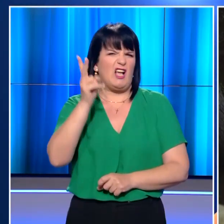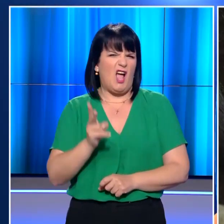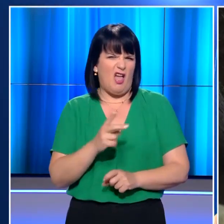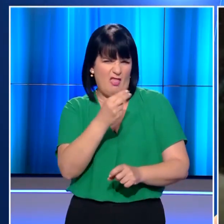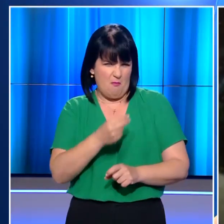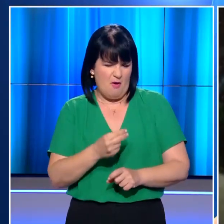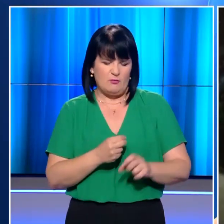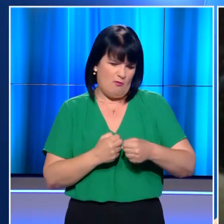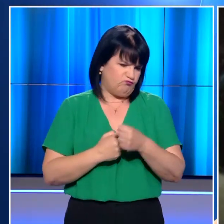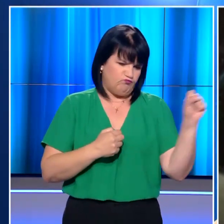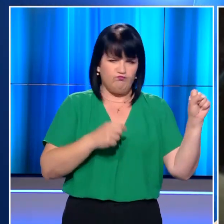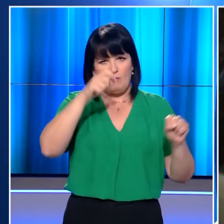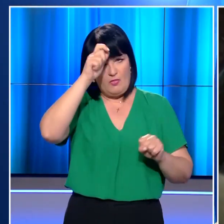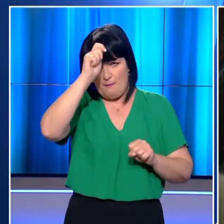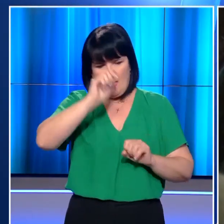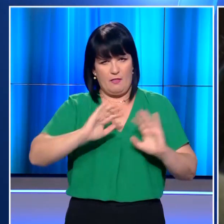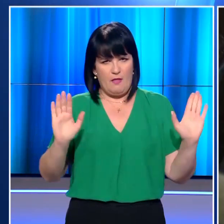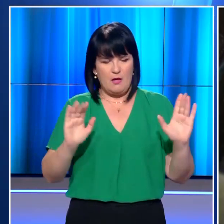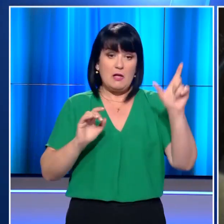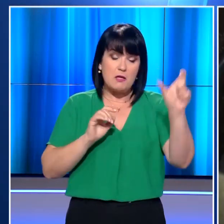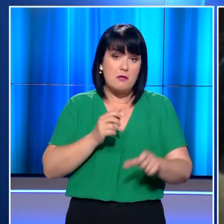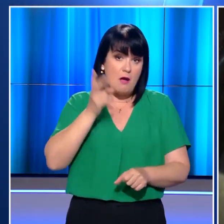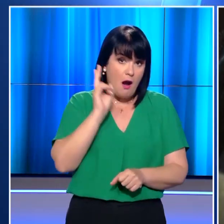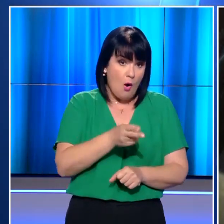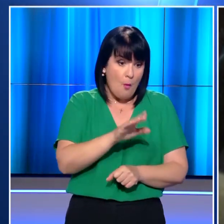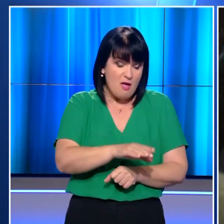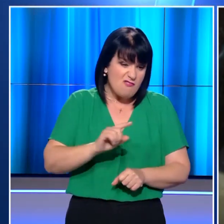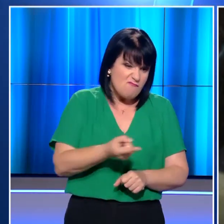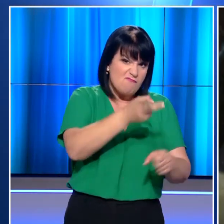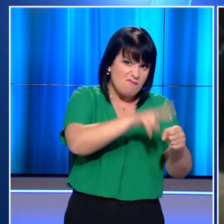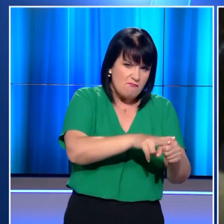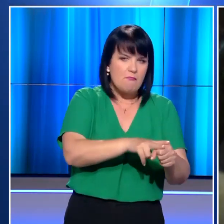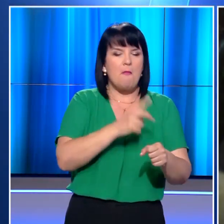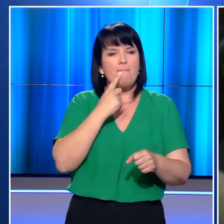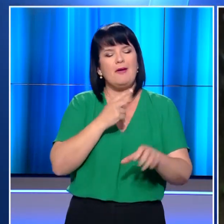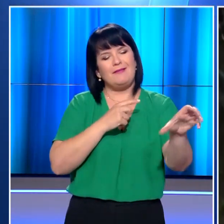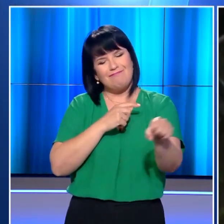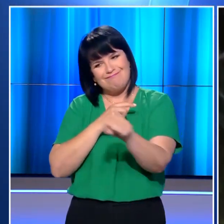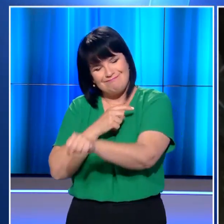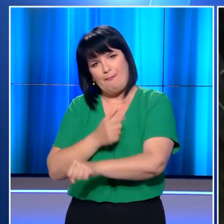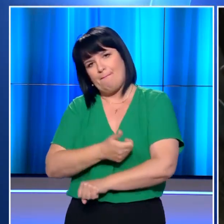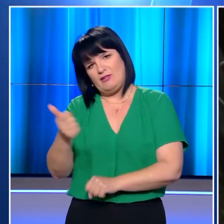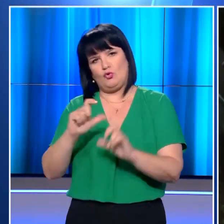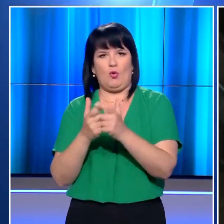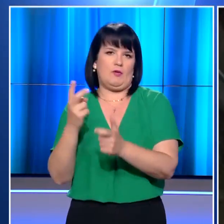κατηγορίες, καθώς επίσης ισχυρίστηκε πως δεν θα έκανε ποτέ κακό στο παιδί και θα την γύριζε στην οικογένειά της.